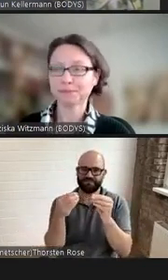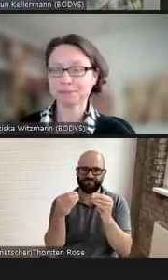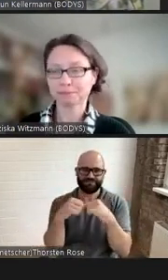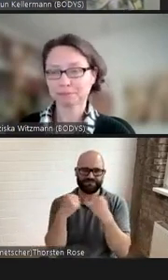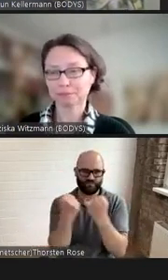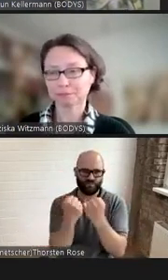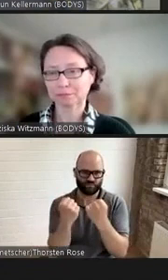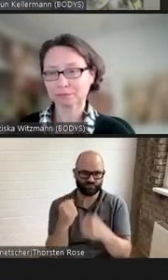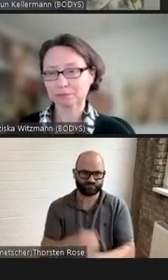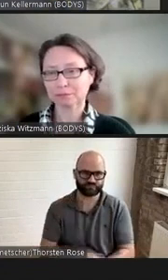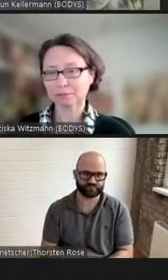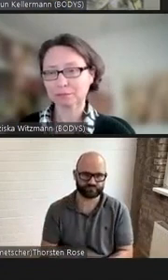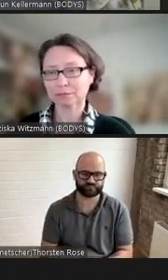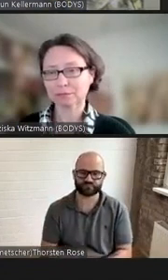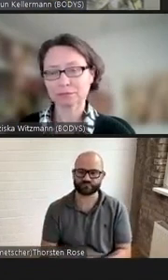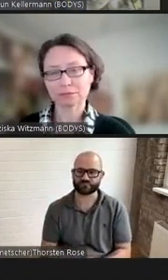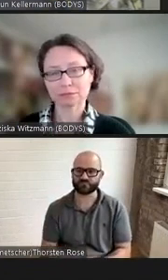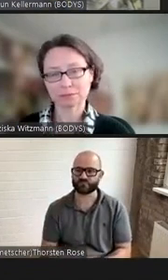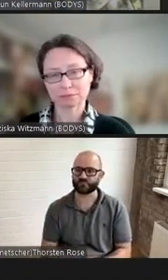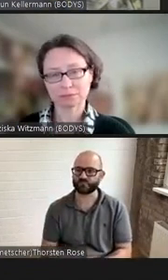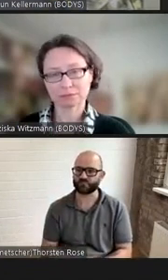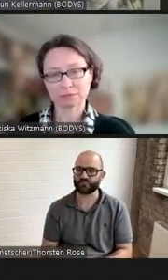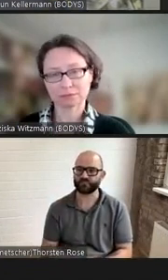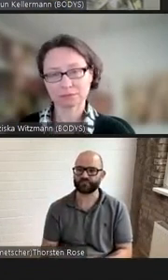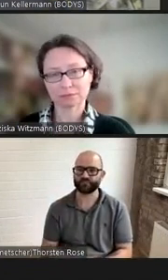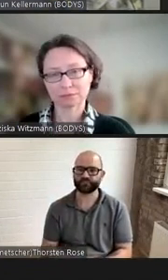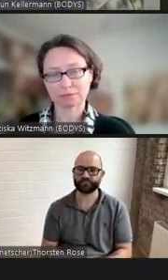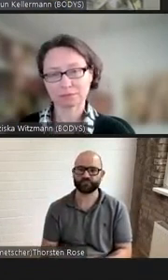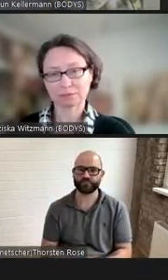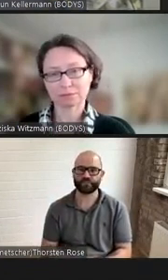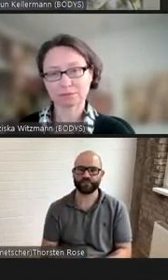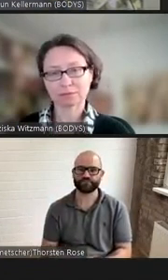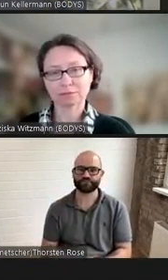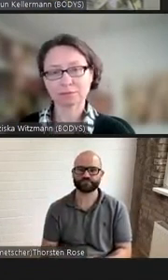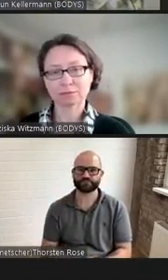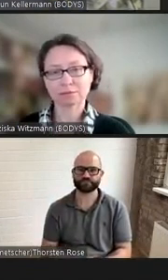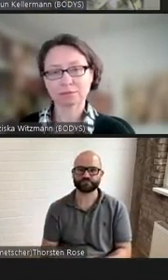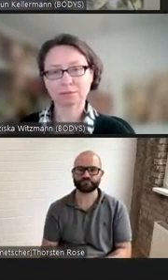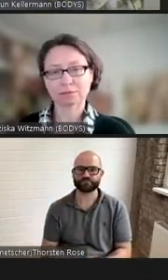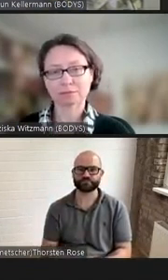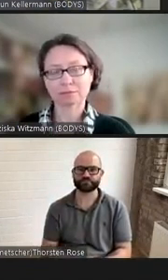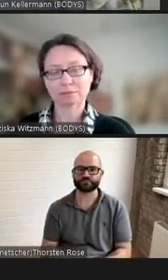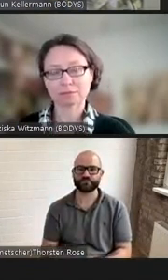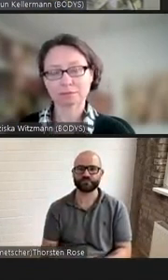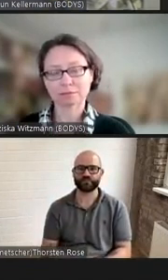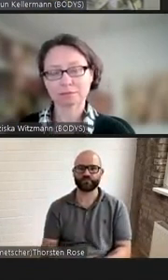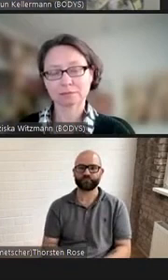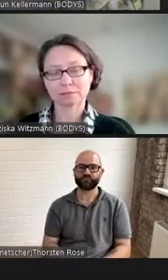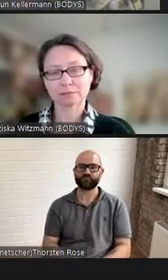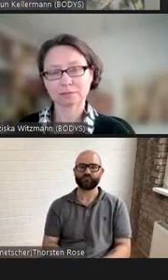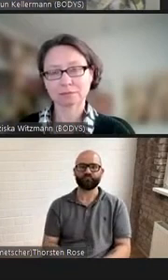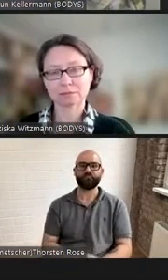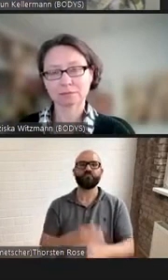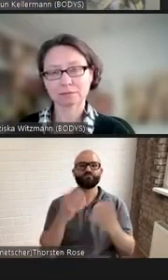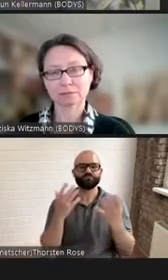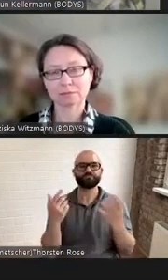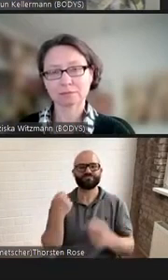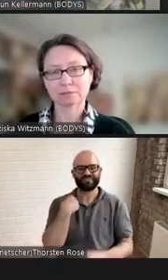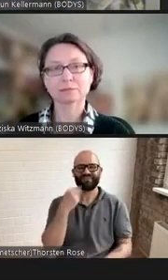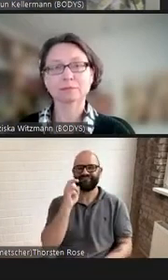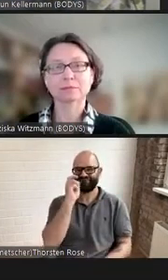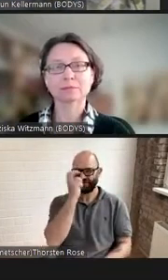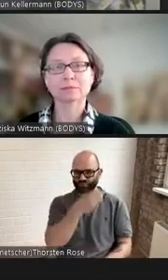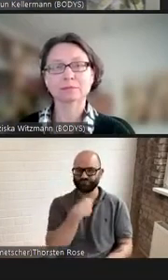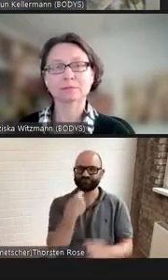bewogen ist und dieses verwogen sein versucht um mehr nachzuzeichnen